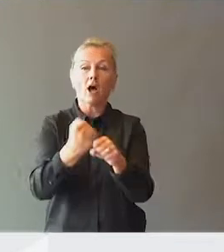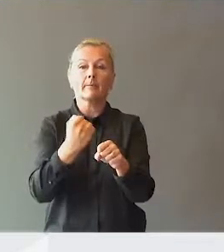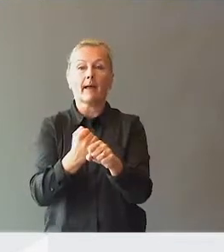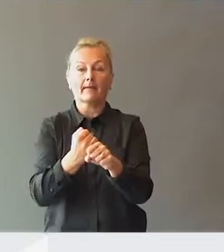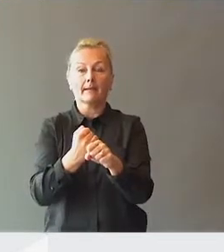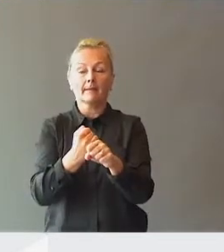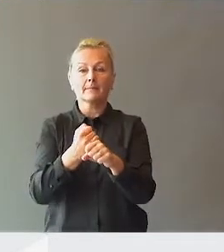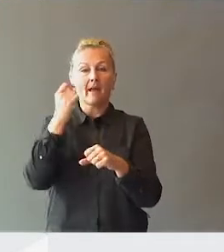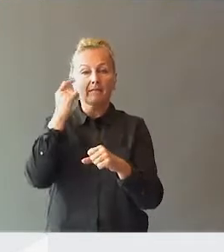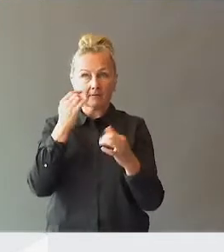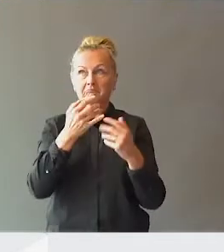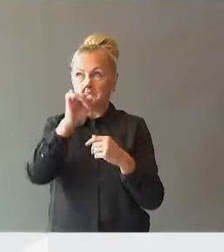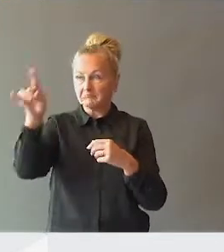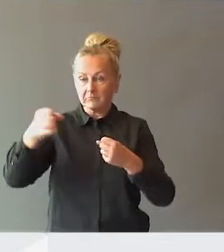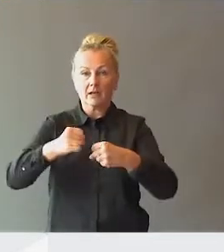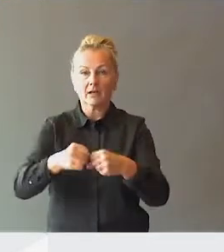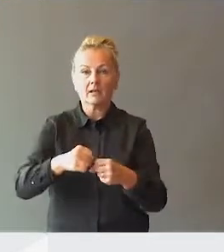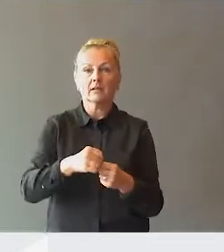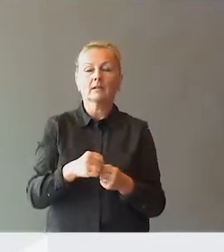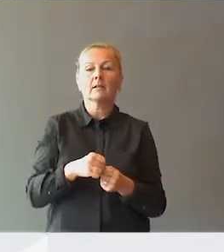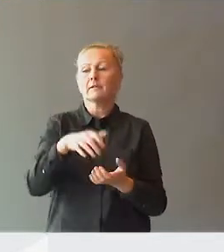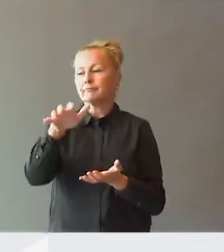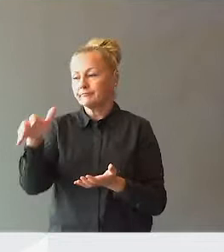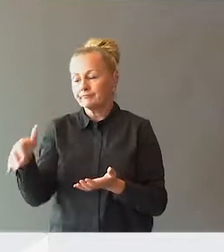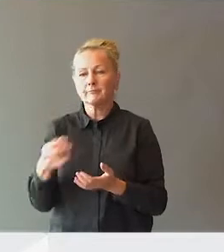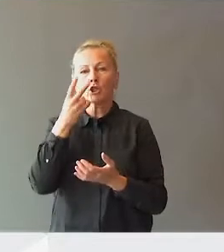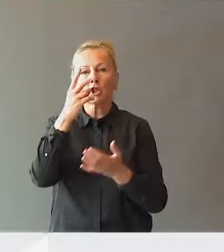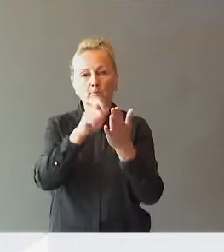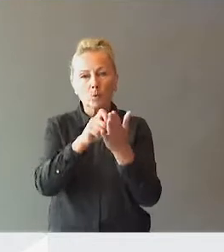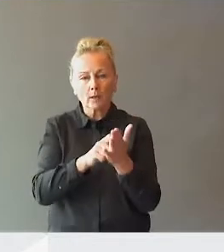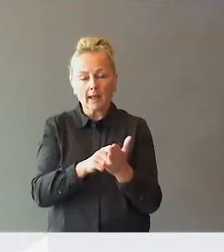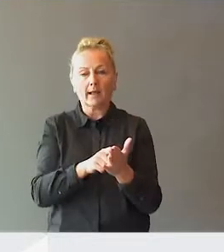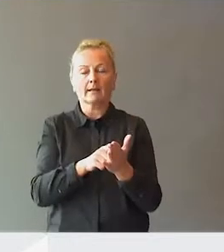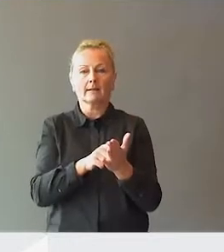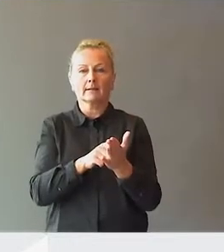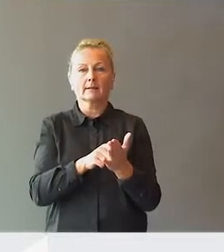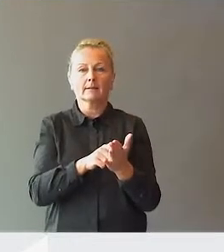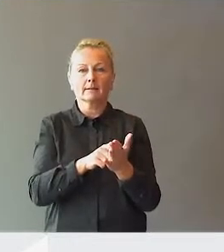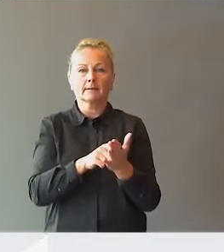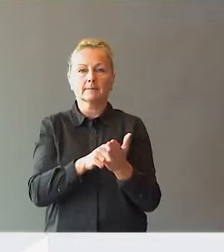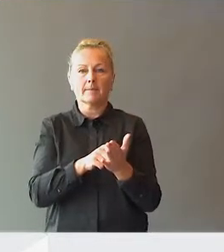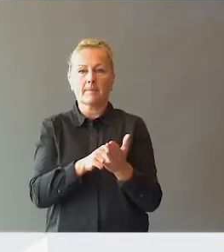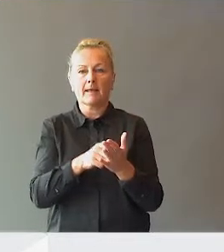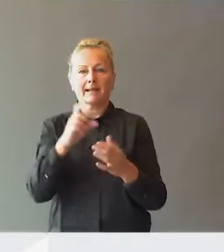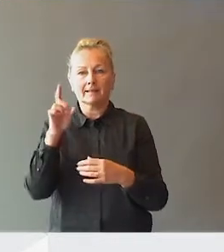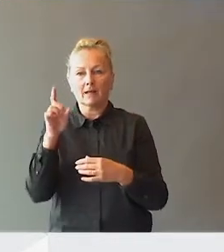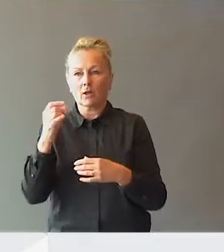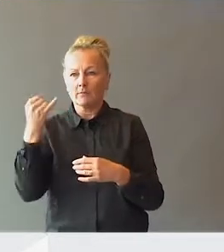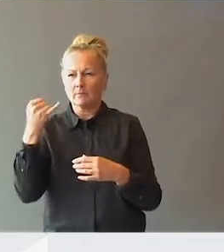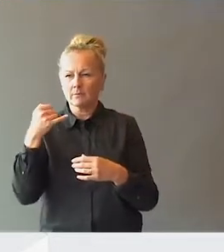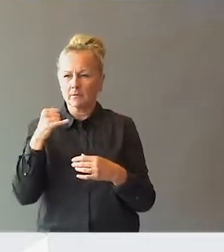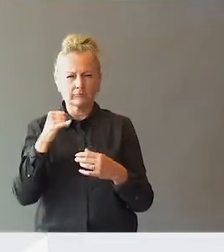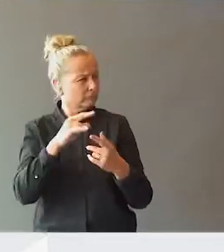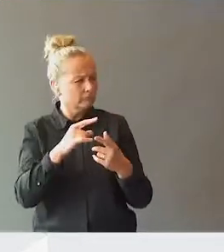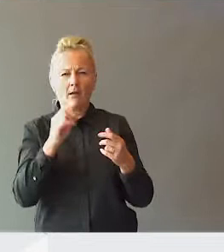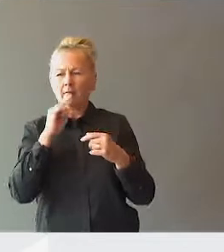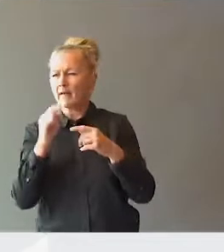hvordan det er allerede i gang, og at vi innhenter synspunkter. Dekanen på UiO her har nevnt at her er det forskning